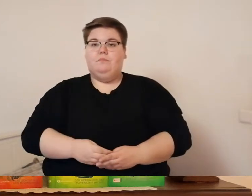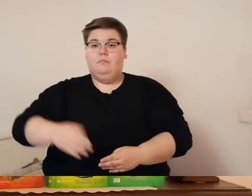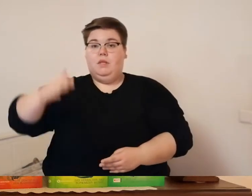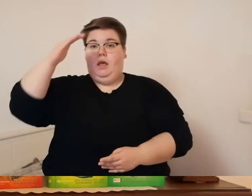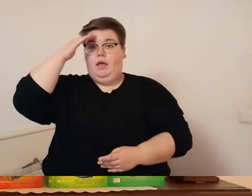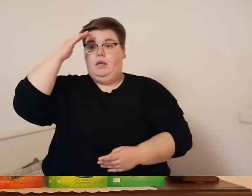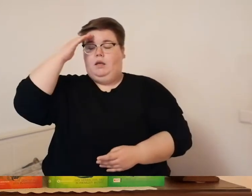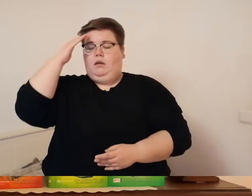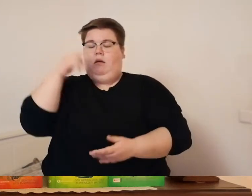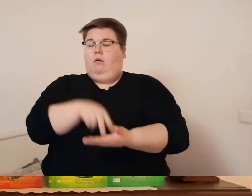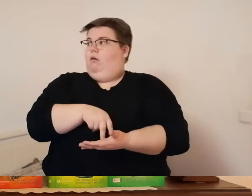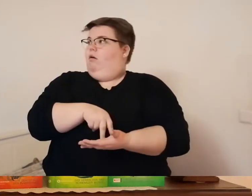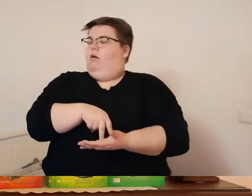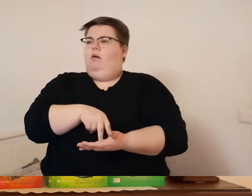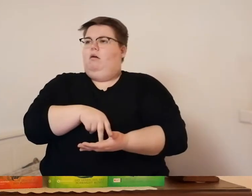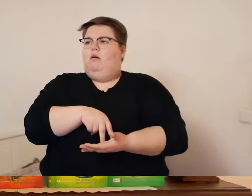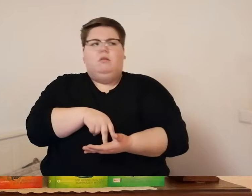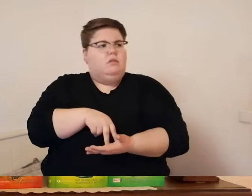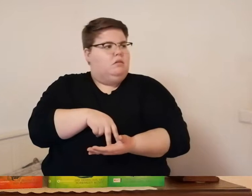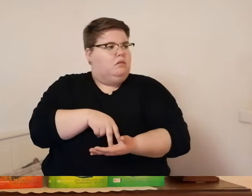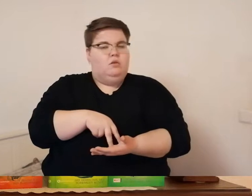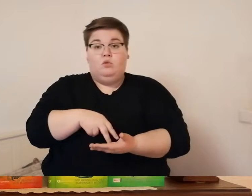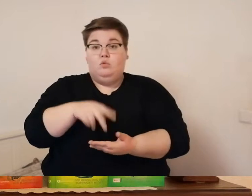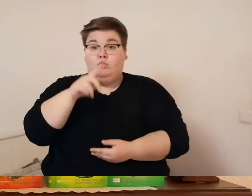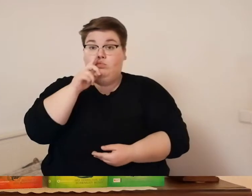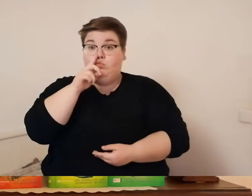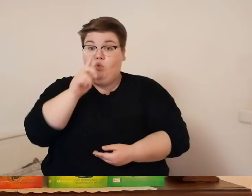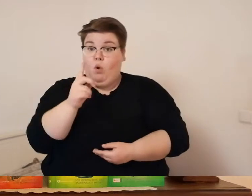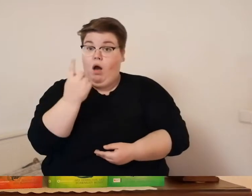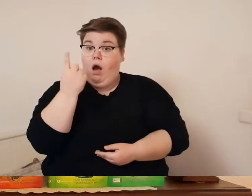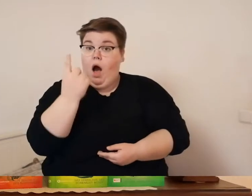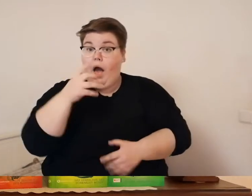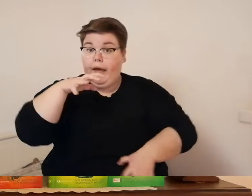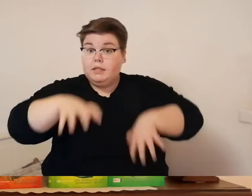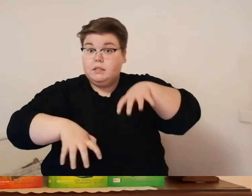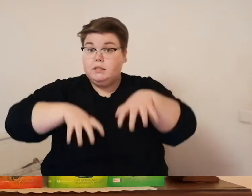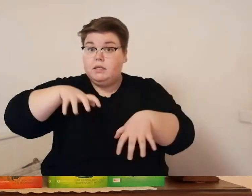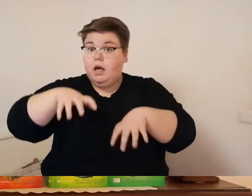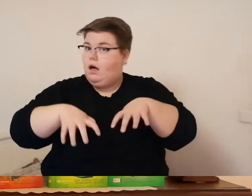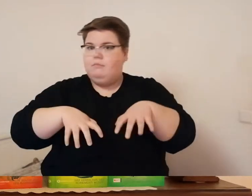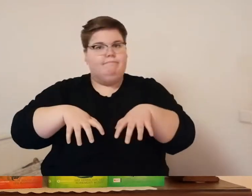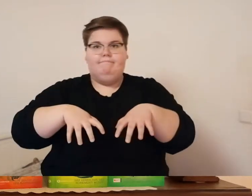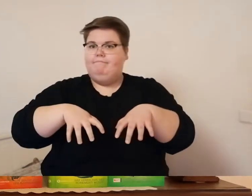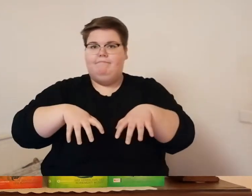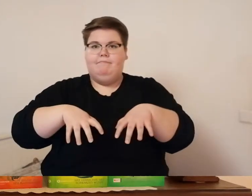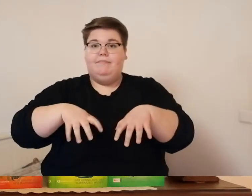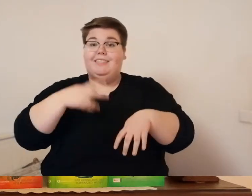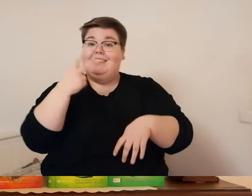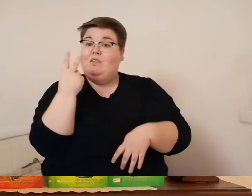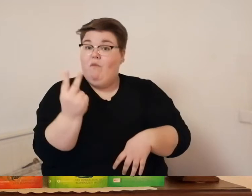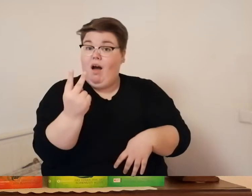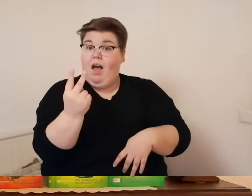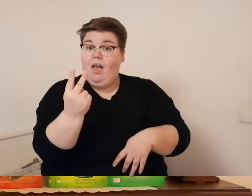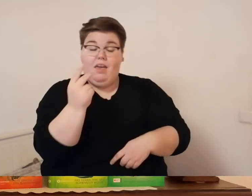von wolfrats flug befreit hatte neben dem großen adler der regungslos mit ausgestreckten flügeln zu seinen füßen